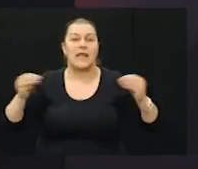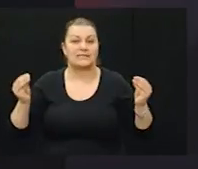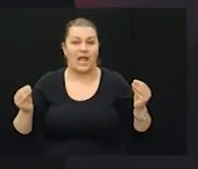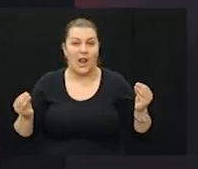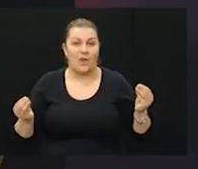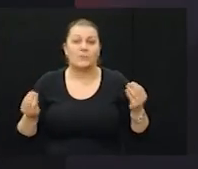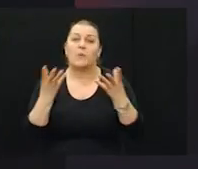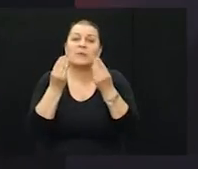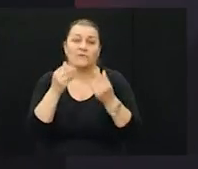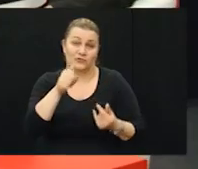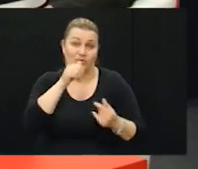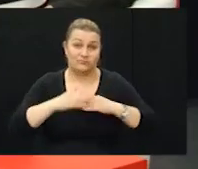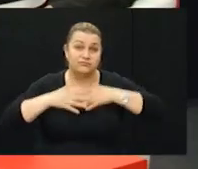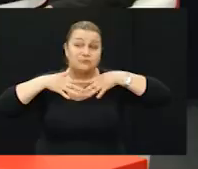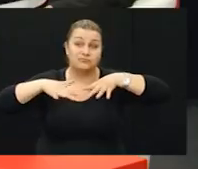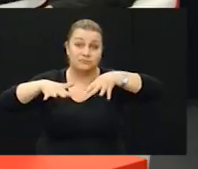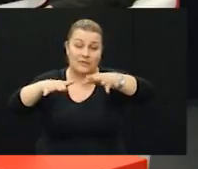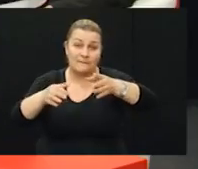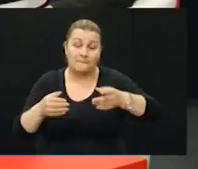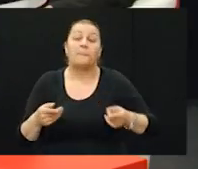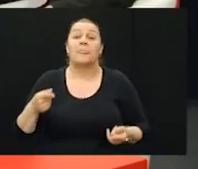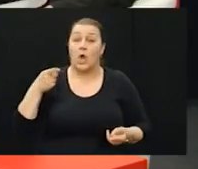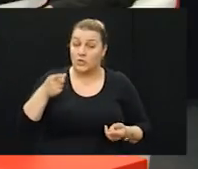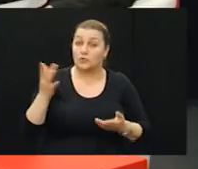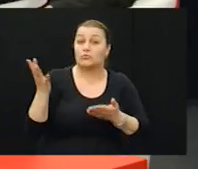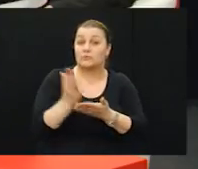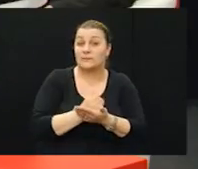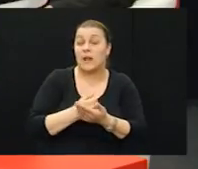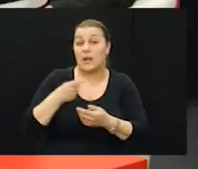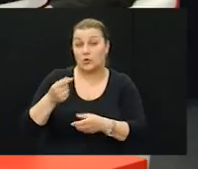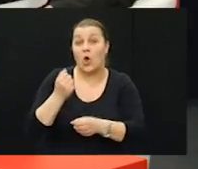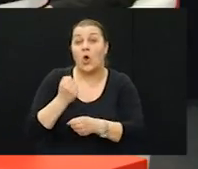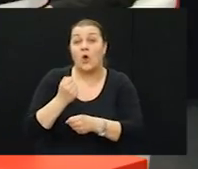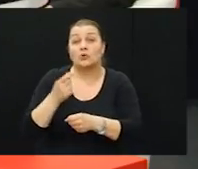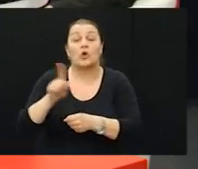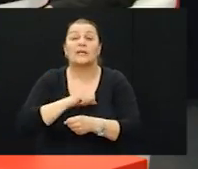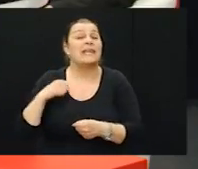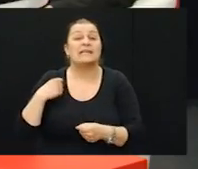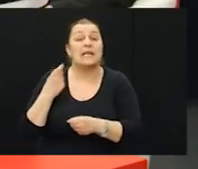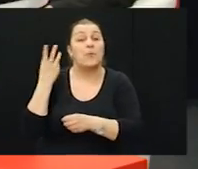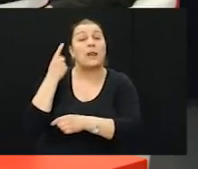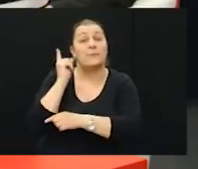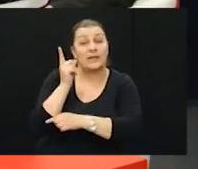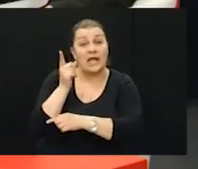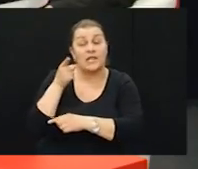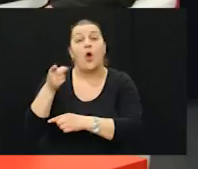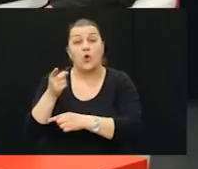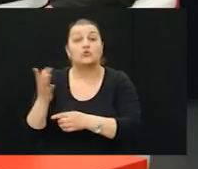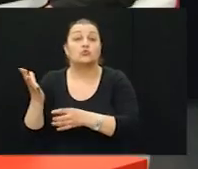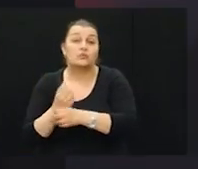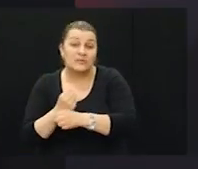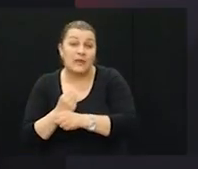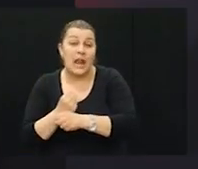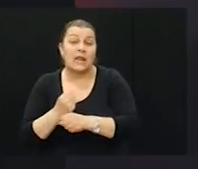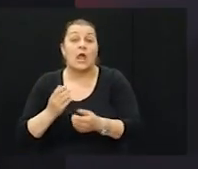nestalo. I to je bio taj monstruozni plan koji je proveden. Dakle, on nije bio samo prijetnja iza, on je proveden. Na našu